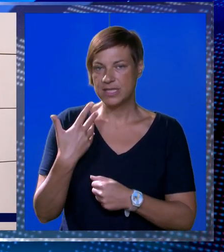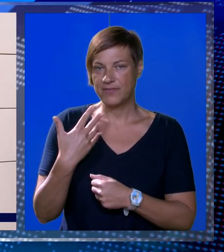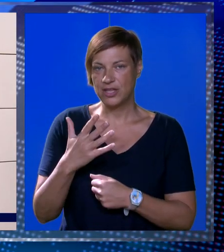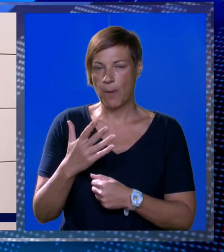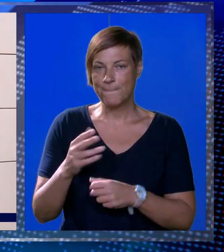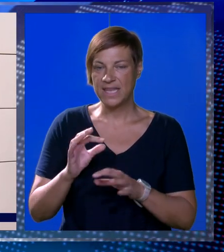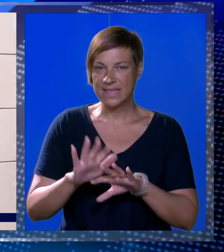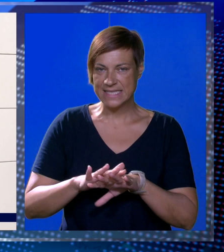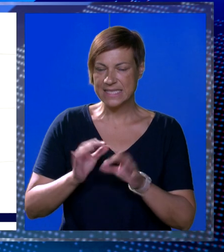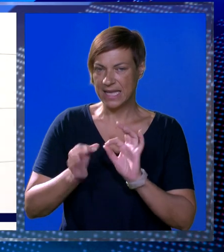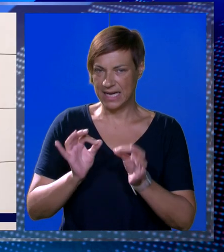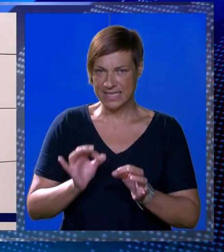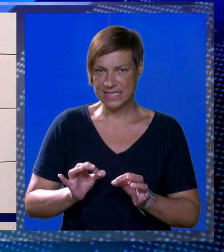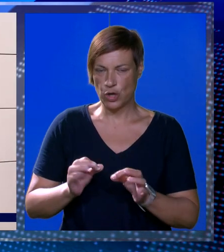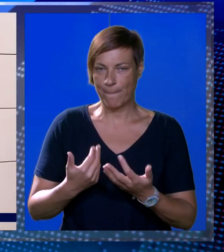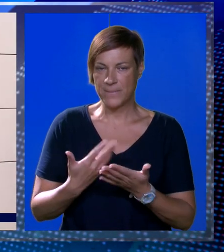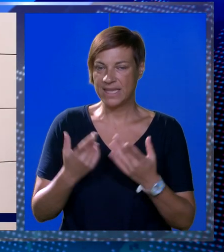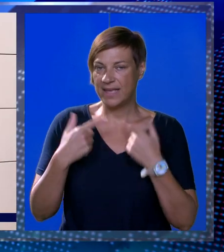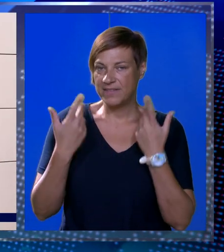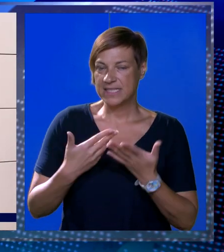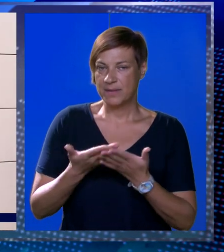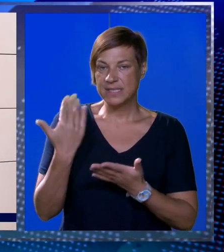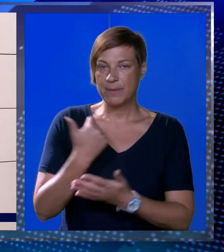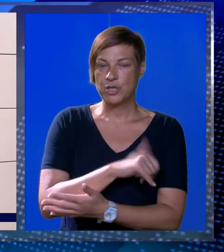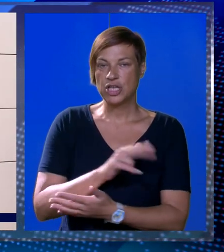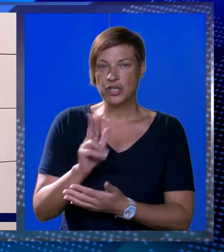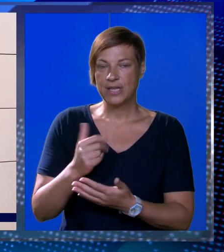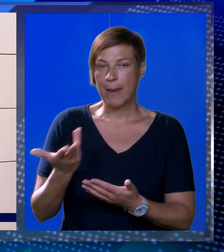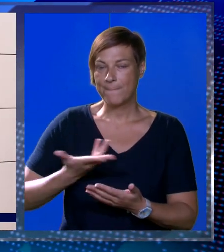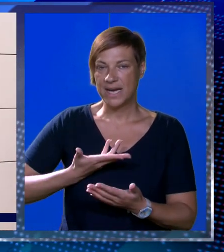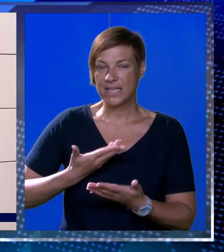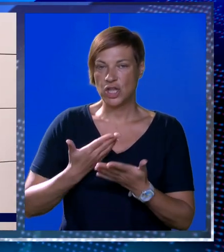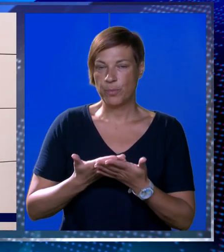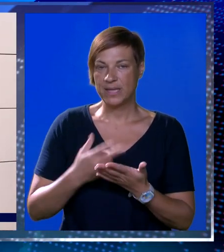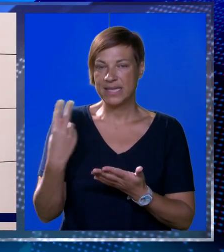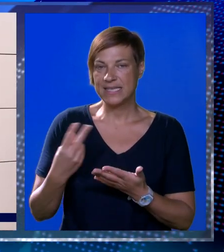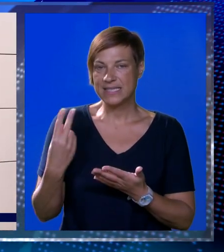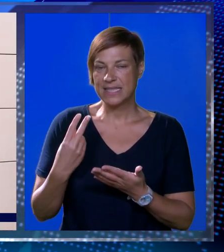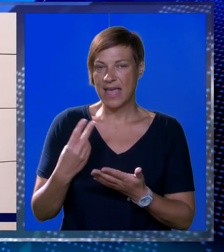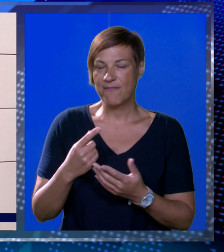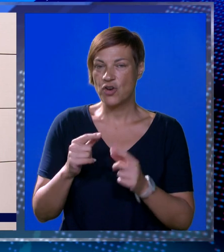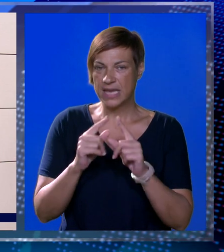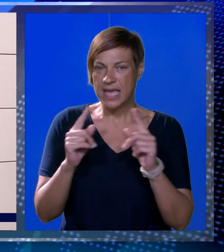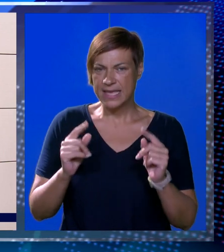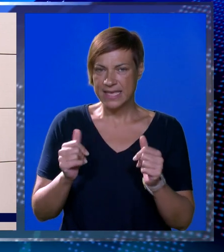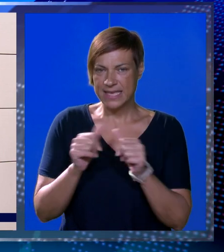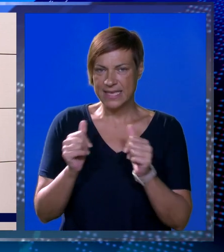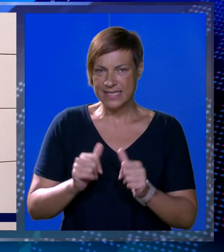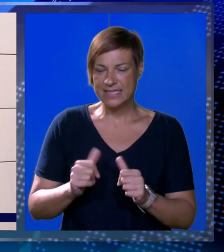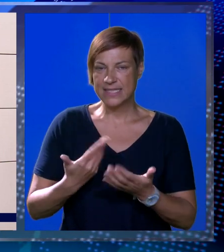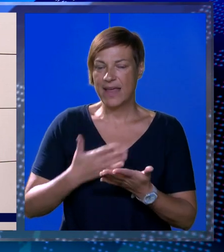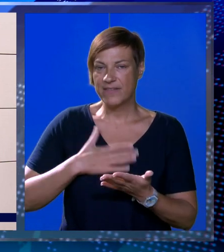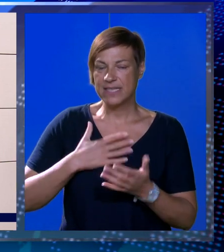15. listopada, ono što nas veseli da smo prošle godine imali i dobitnike iz Slavonije, iz Istre, tako da